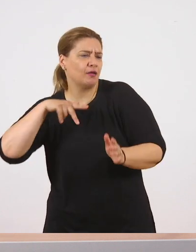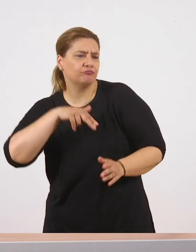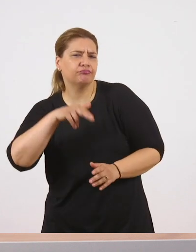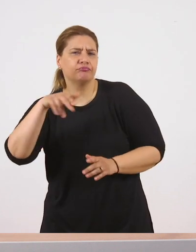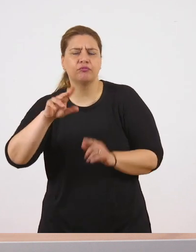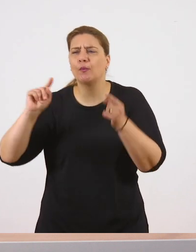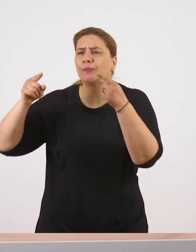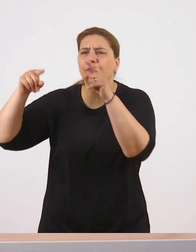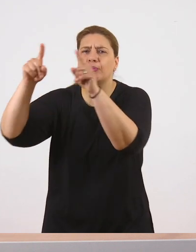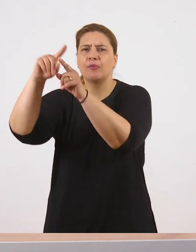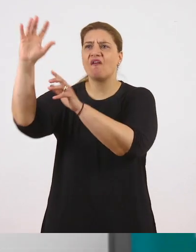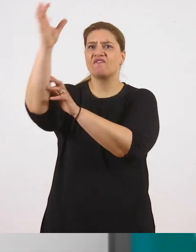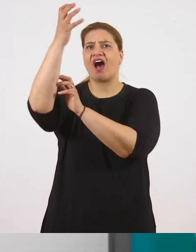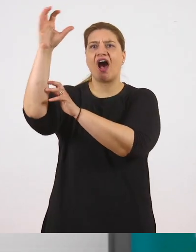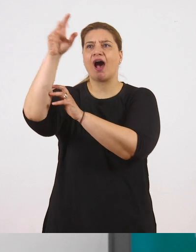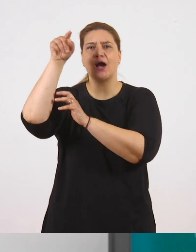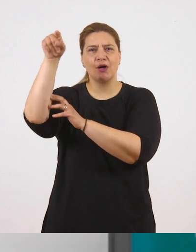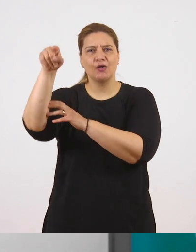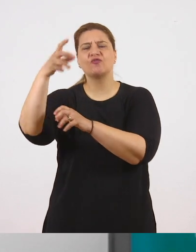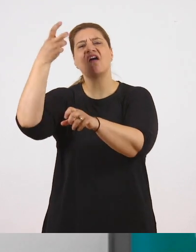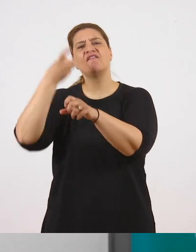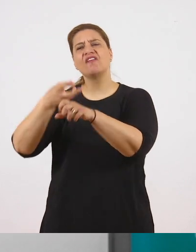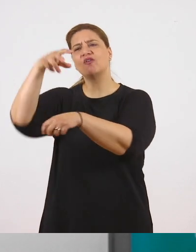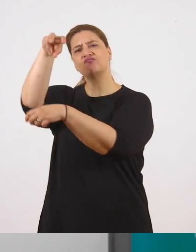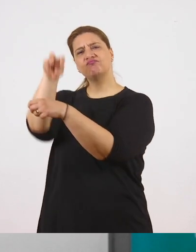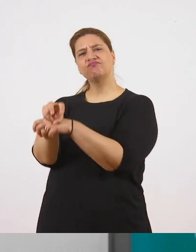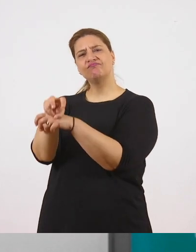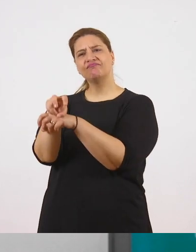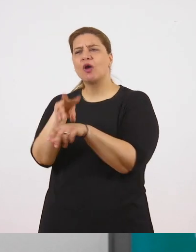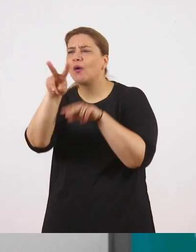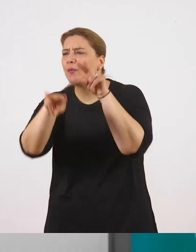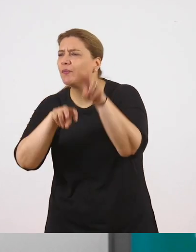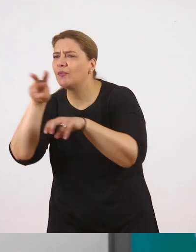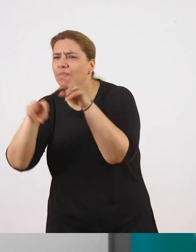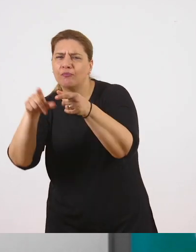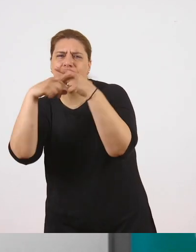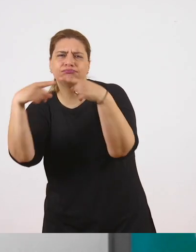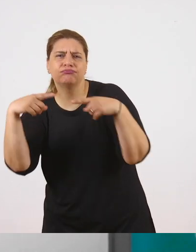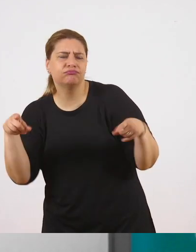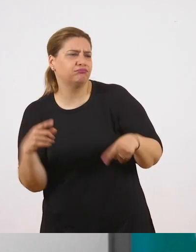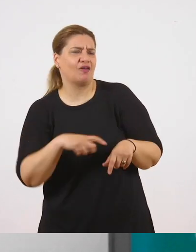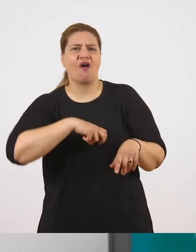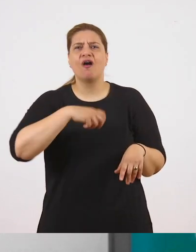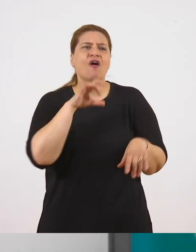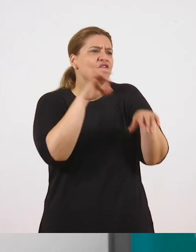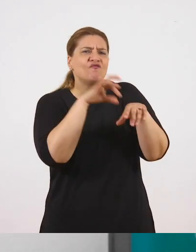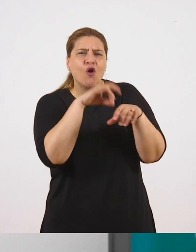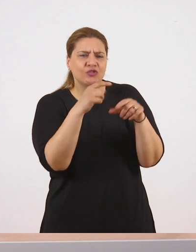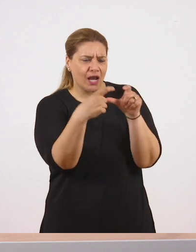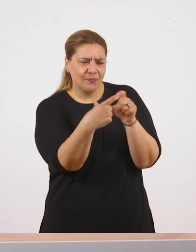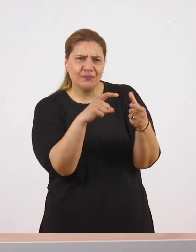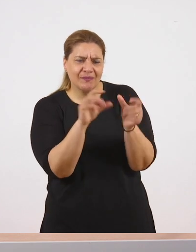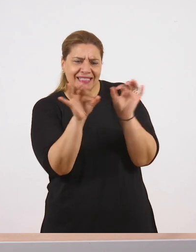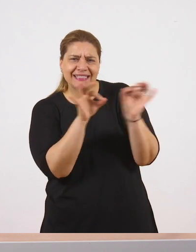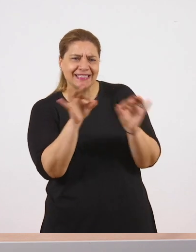Καθόταν στον αγαπημένο της βράχο. Γύριζε πάντα με τα χέρια γεμάτα. Βότσαλα με παράξενα χρώματα που η θάλασσα τους έδινε